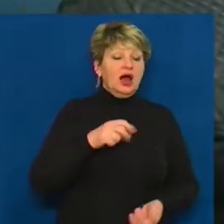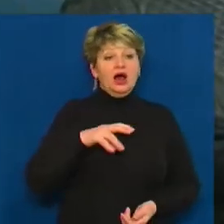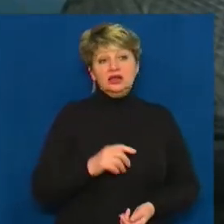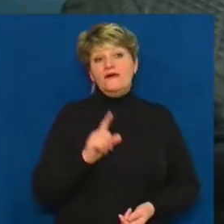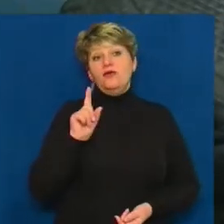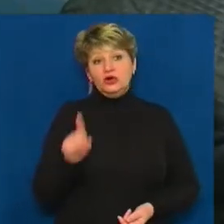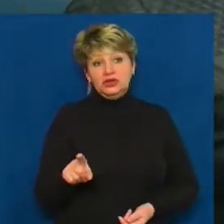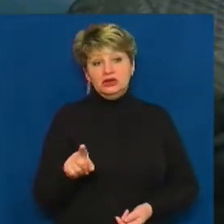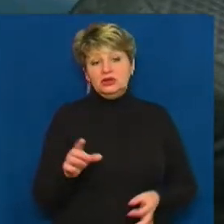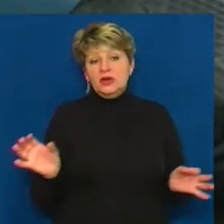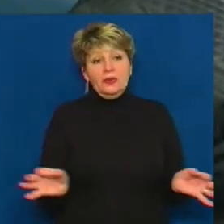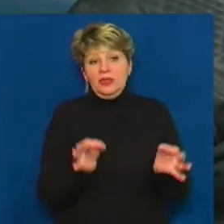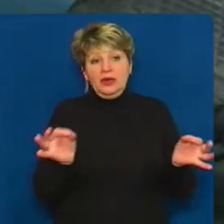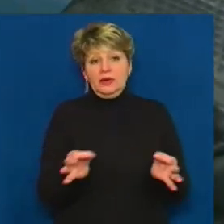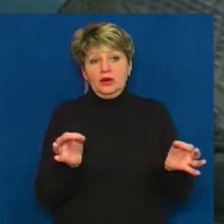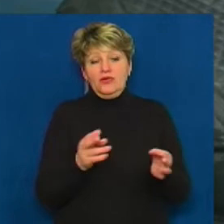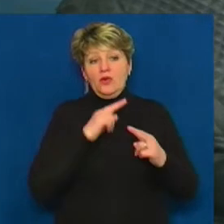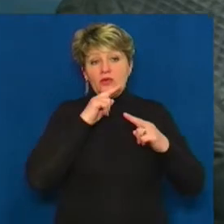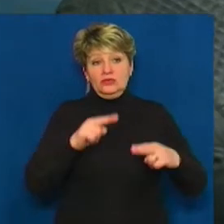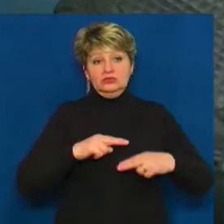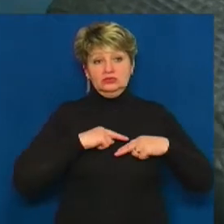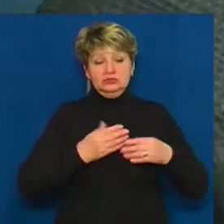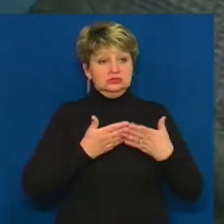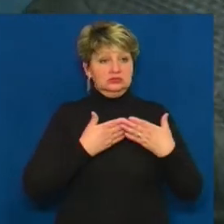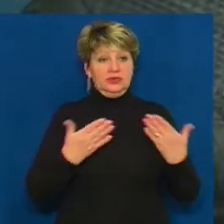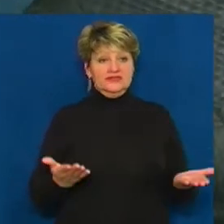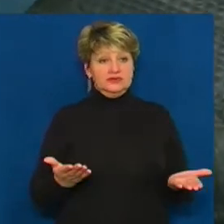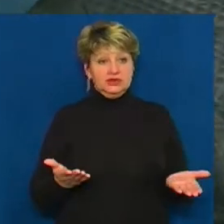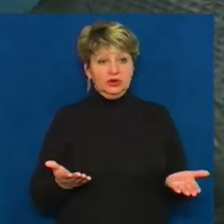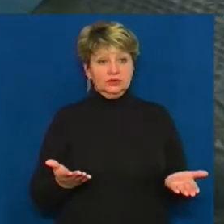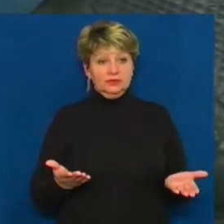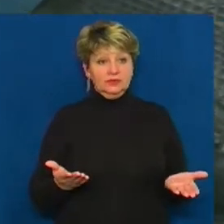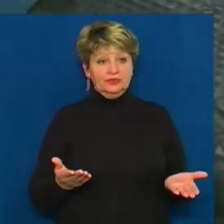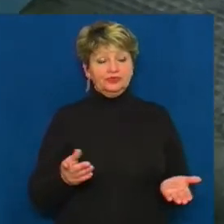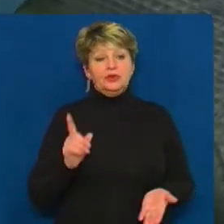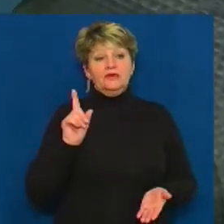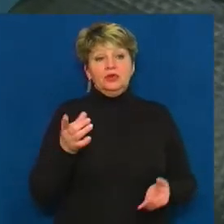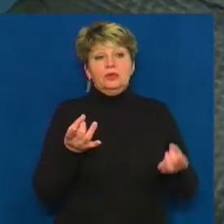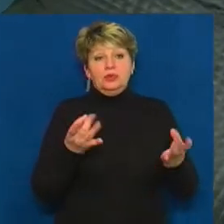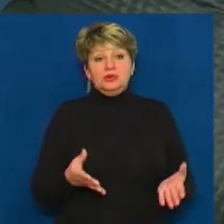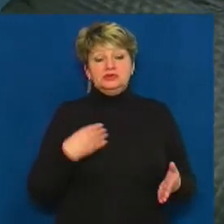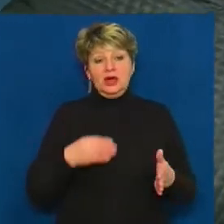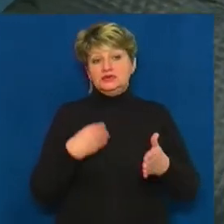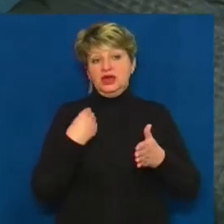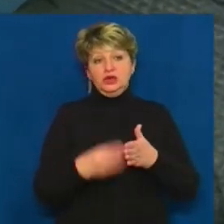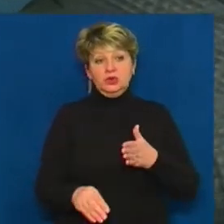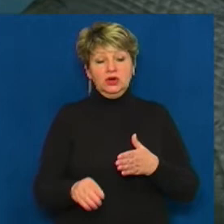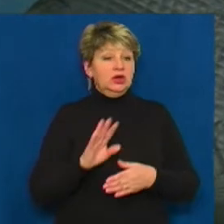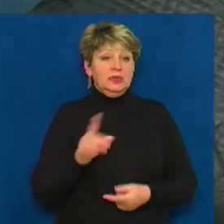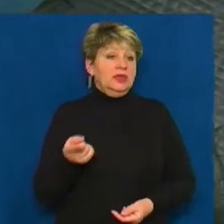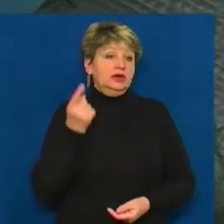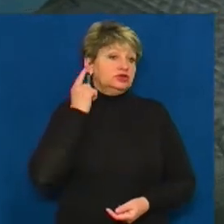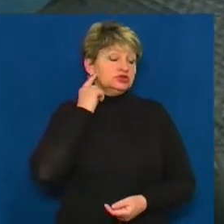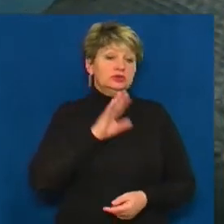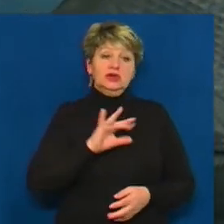ніякої уваги на нас не звертають. Вони просто нас ігнорують, не чують